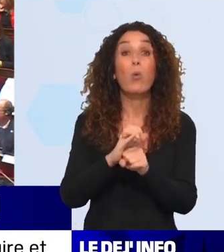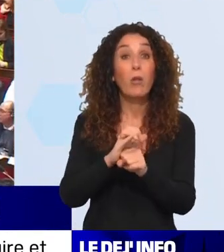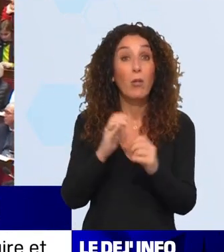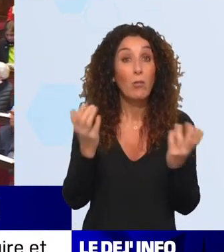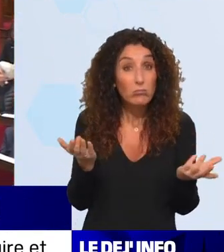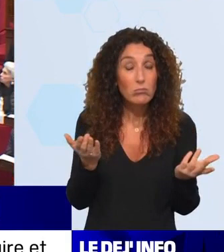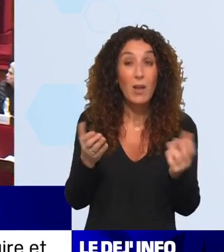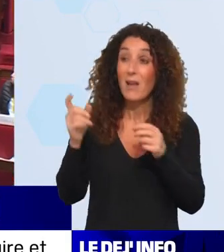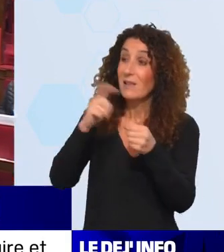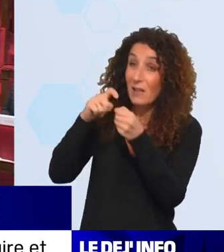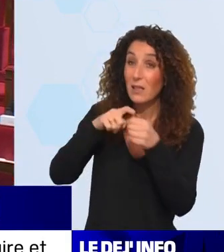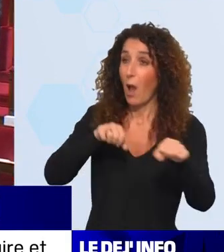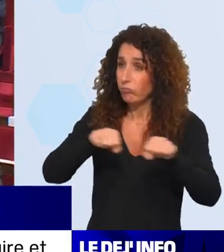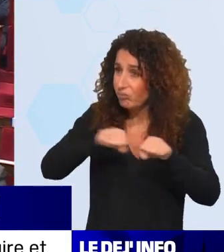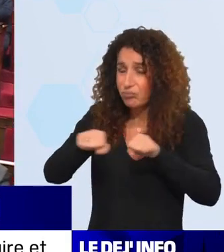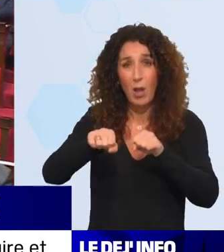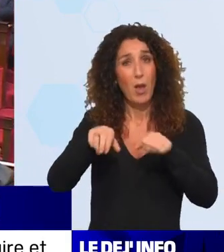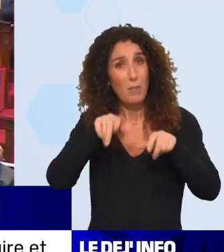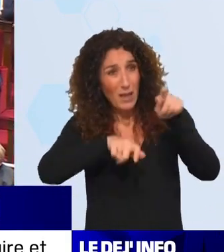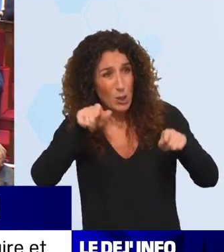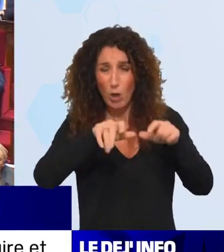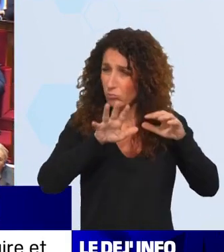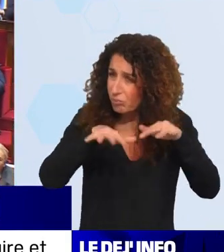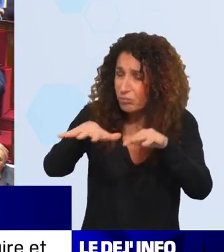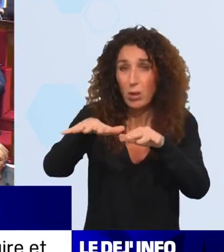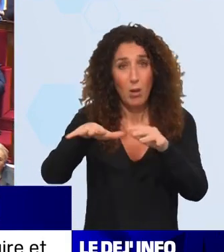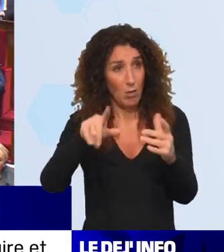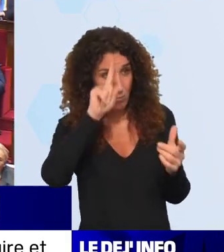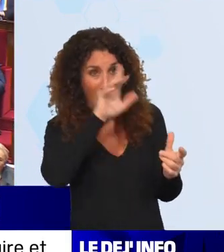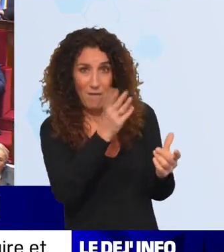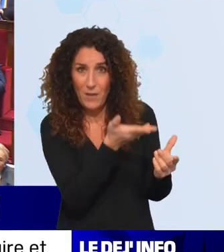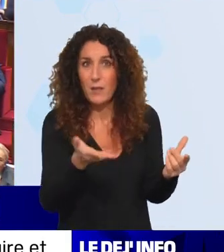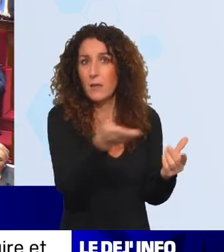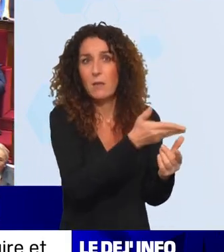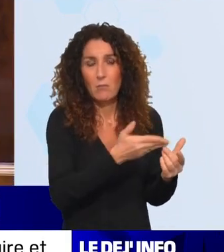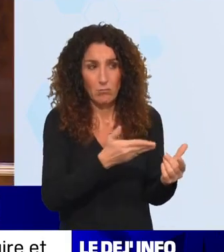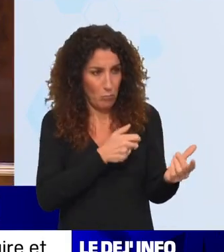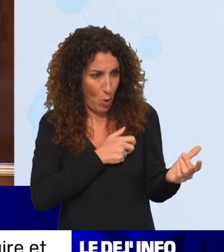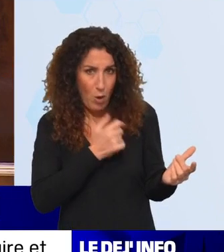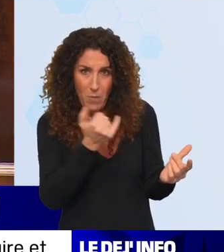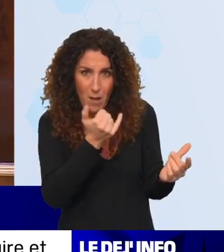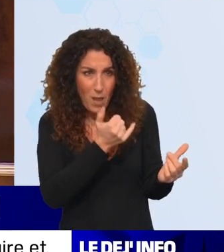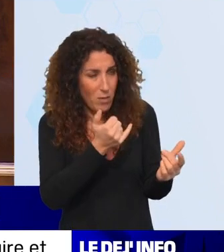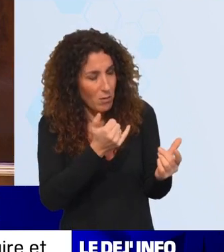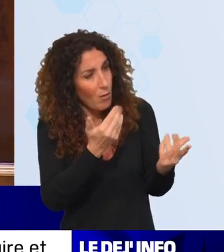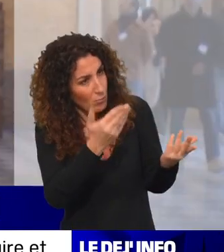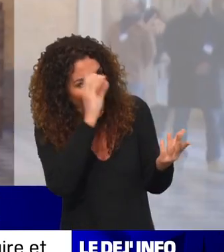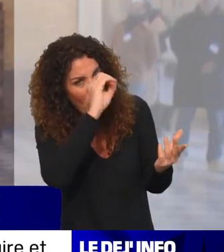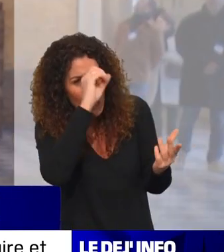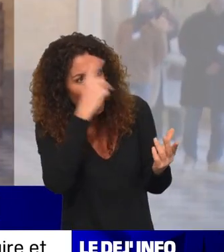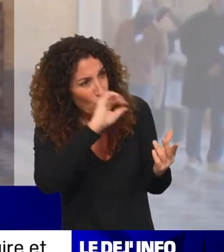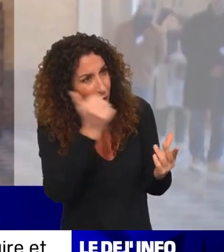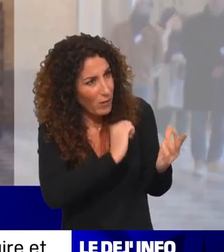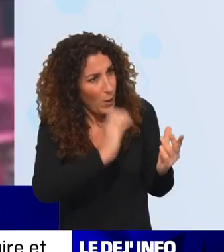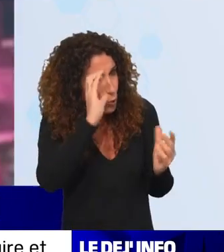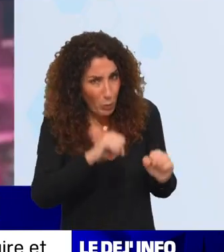syndicats sont mobilisés, que les gens dans la rue sont mobilisés. Eh bien, demandons-nous leur avis et n'ayons pas peur de se confronter à leur opinion. Mais